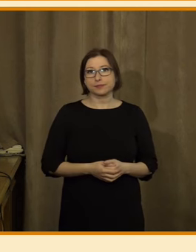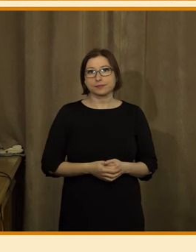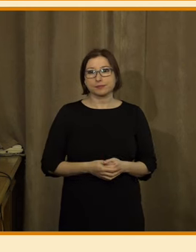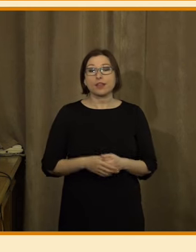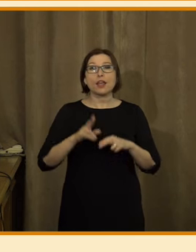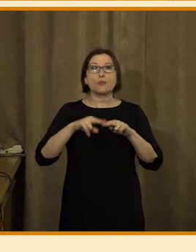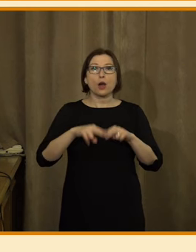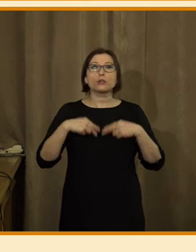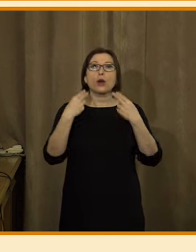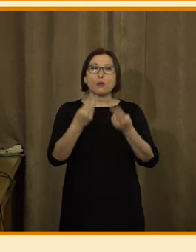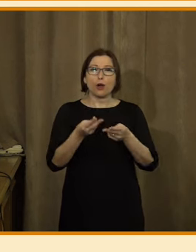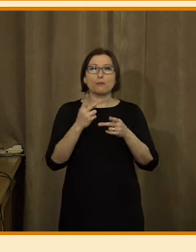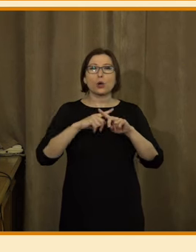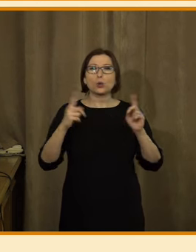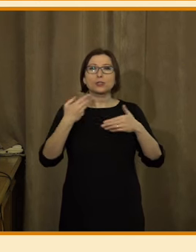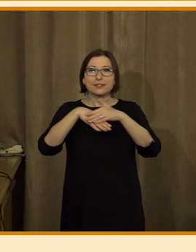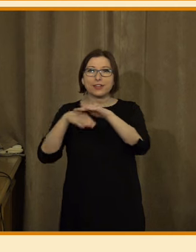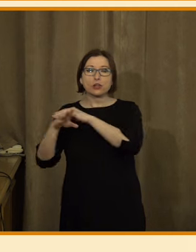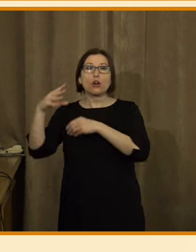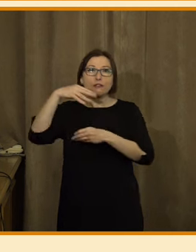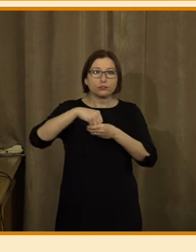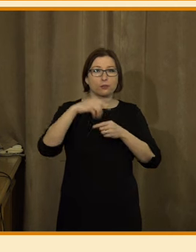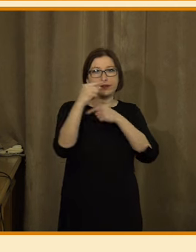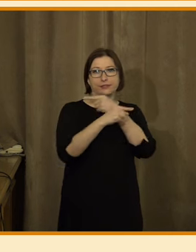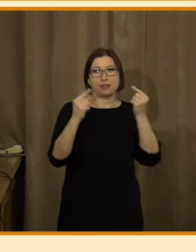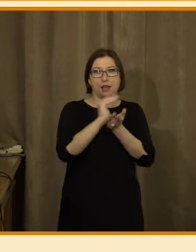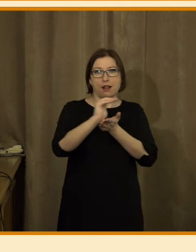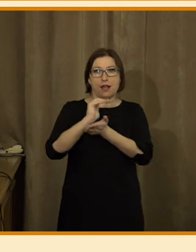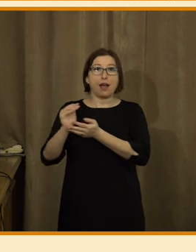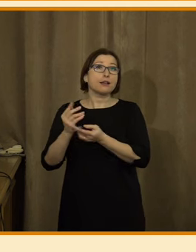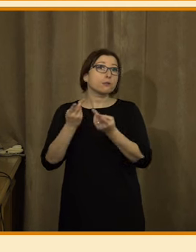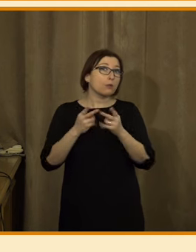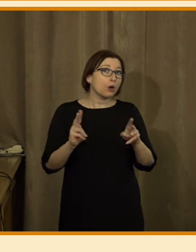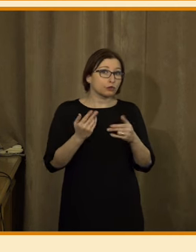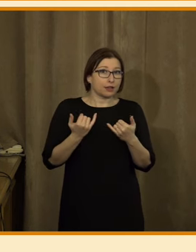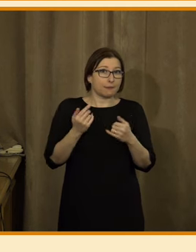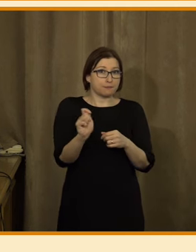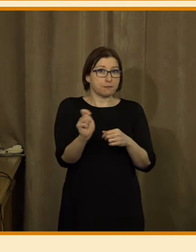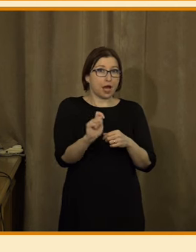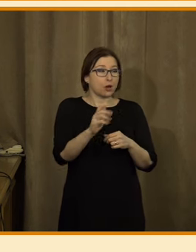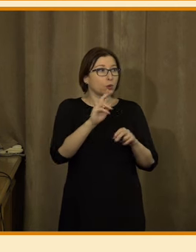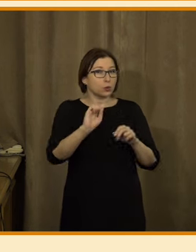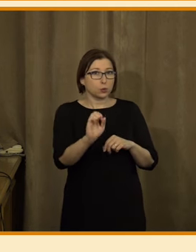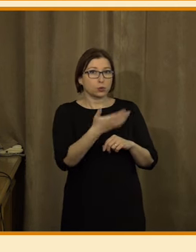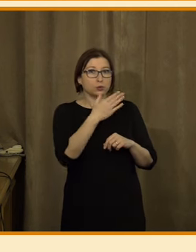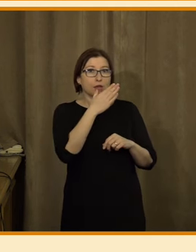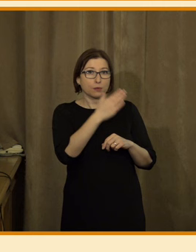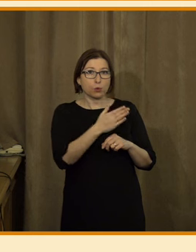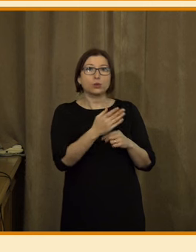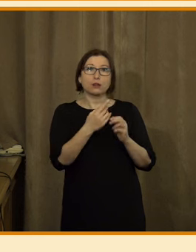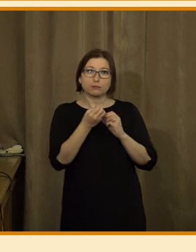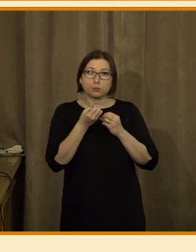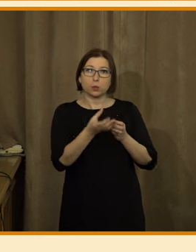Následoval pak cyklus vzdělávacích videí. Ta videa, nevíme, jestli možná budou i během přestávky potom prezentována v